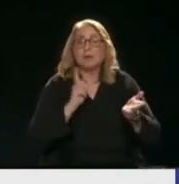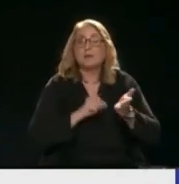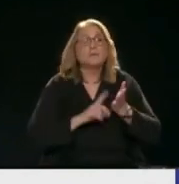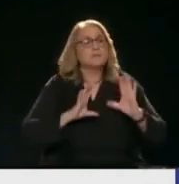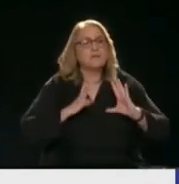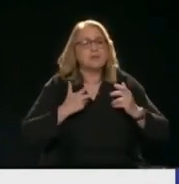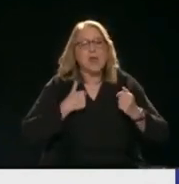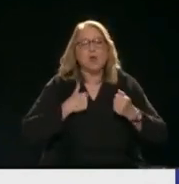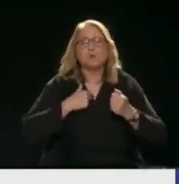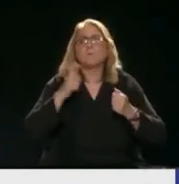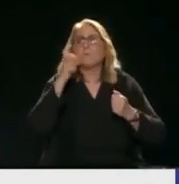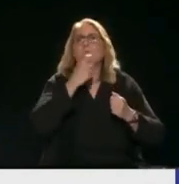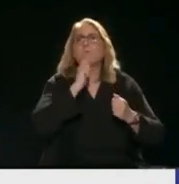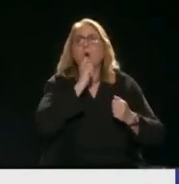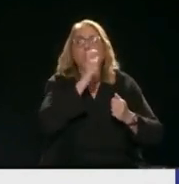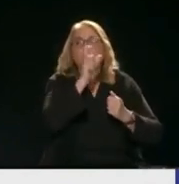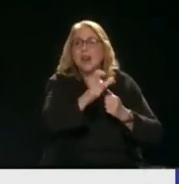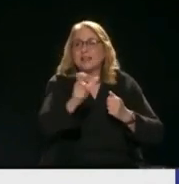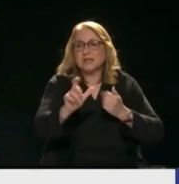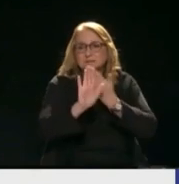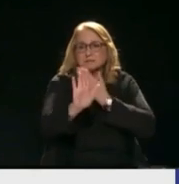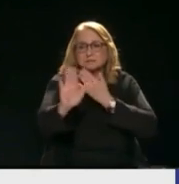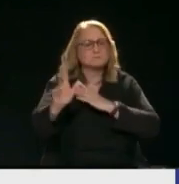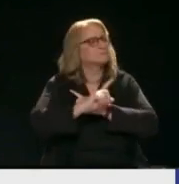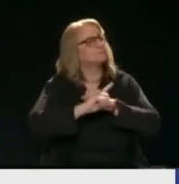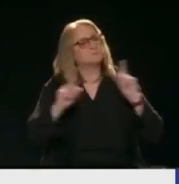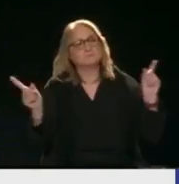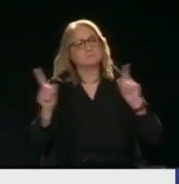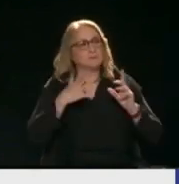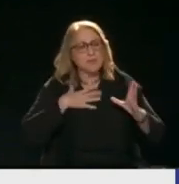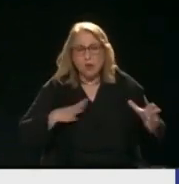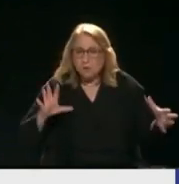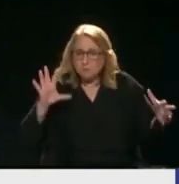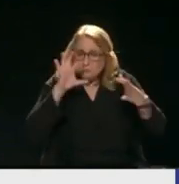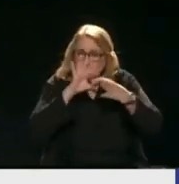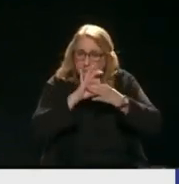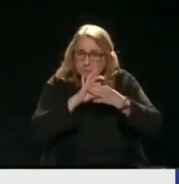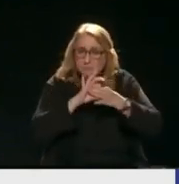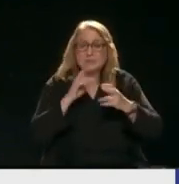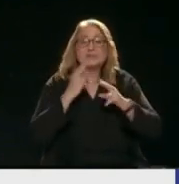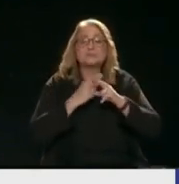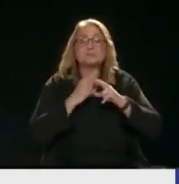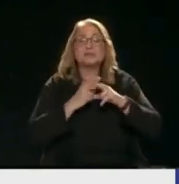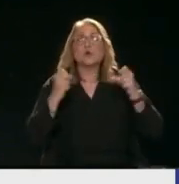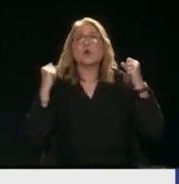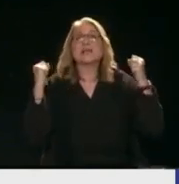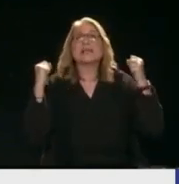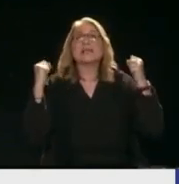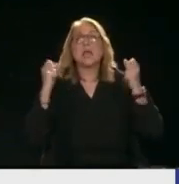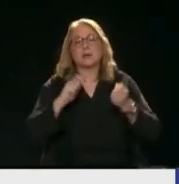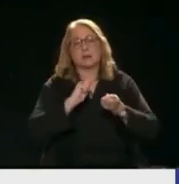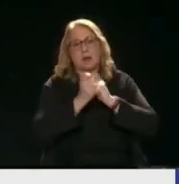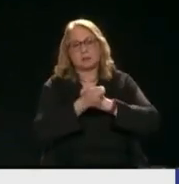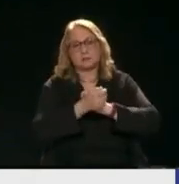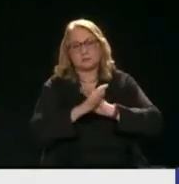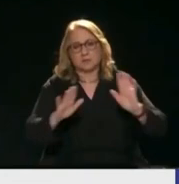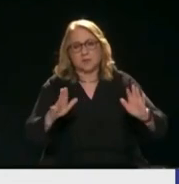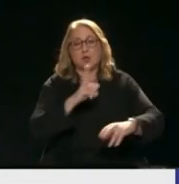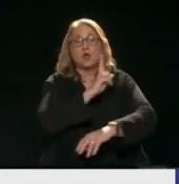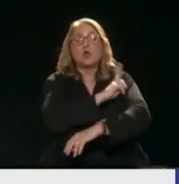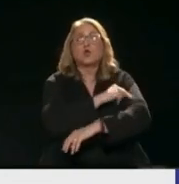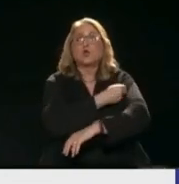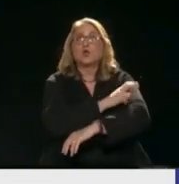Άρα μιλάμε για την υγεία Υγεία θα πρέπει να πάει σε μια άλλη βάση Βεβαίως θα πρέπει να τρέξουν όλα τα νοσοκομεία Και παντού να υπάρχει μια